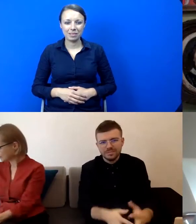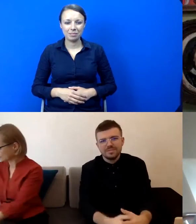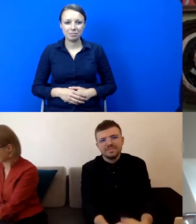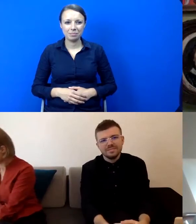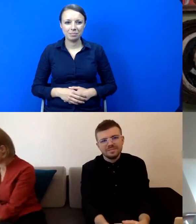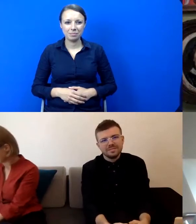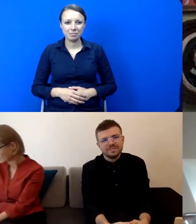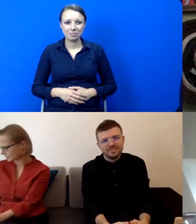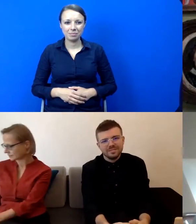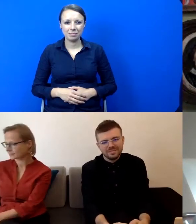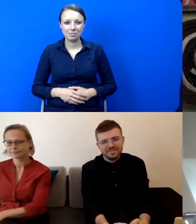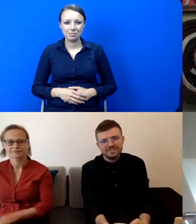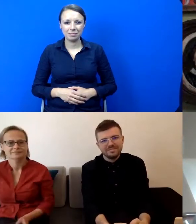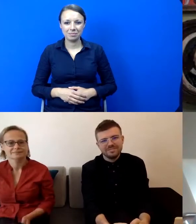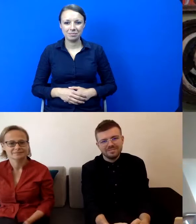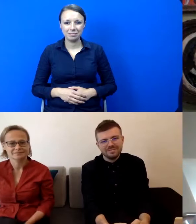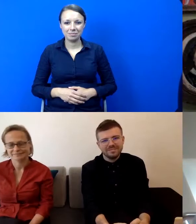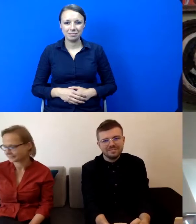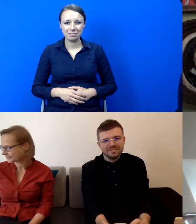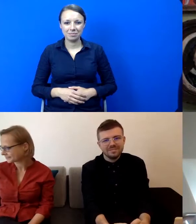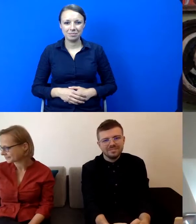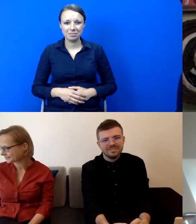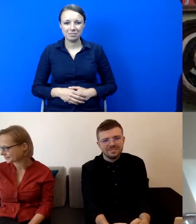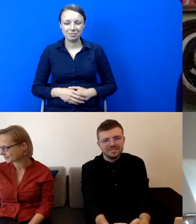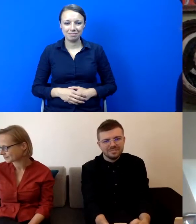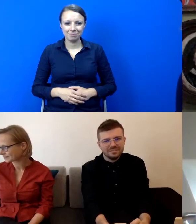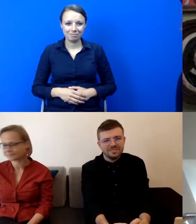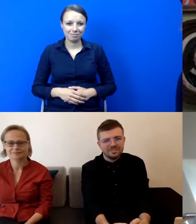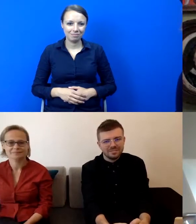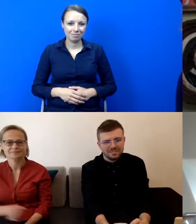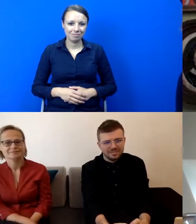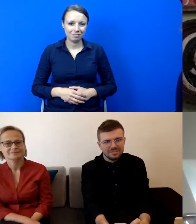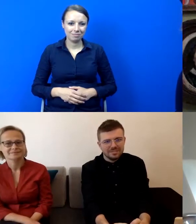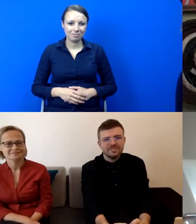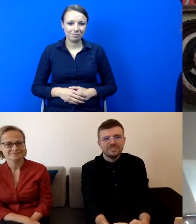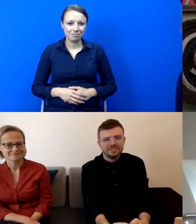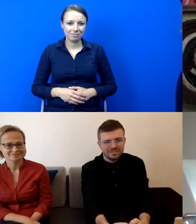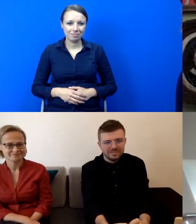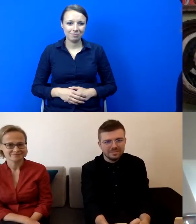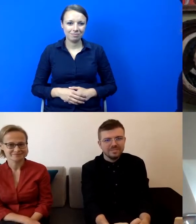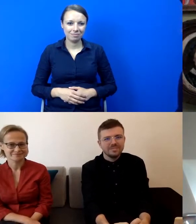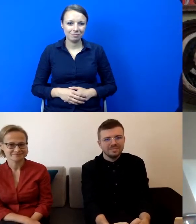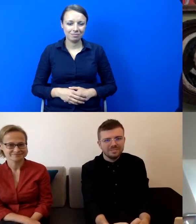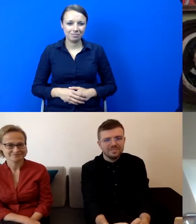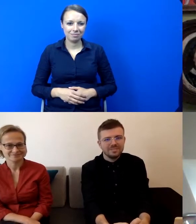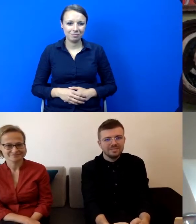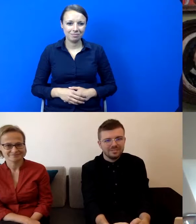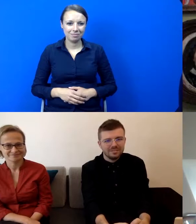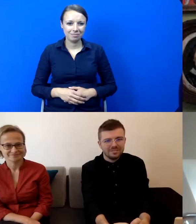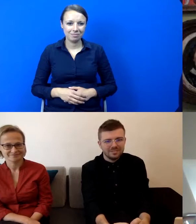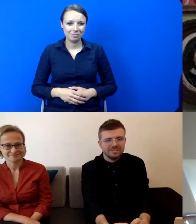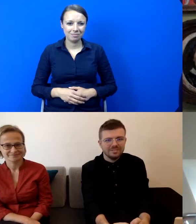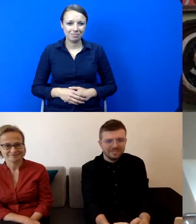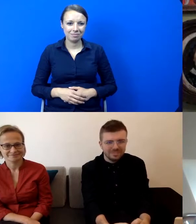Dzień dobry. Witam wszystkich. Bardzo się cieszę, że mogliśmy się dzisiaj spotkać z tak wspaniałymi